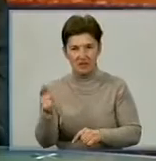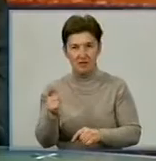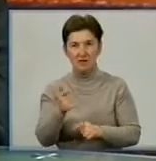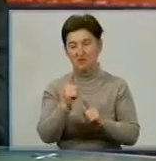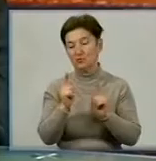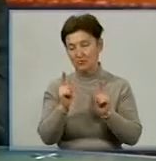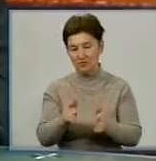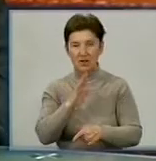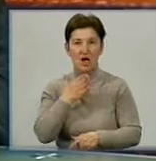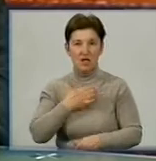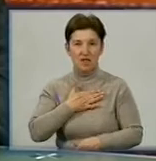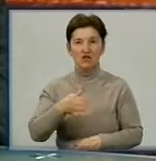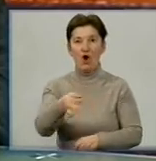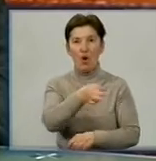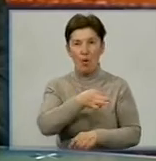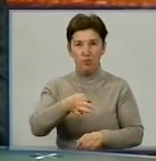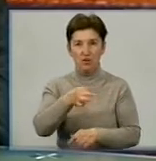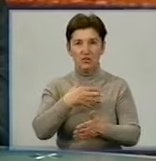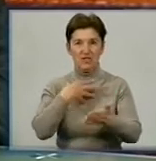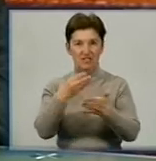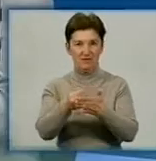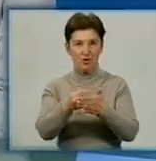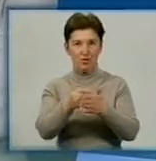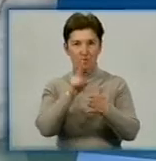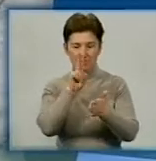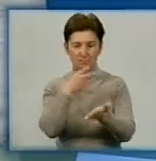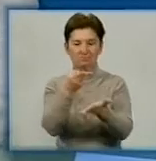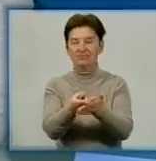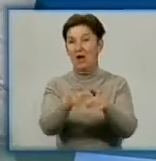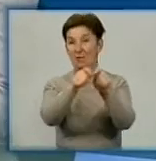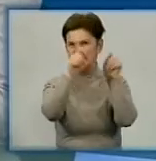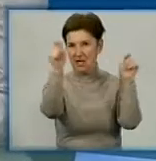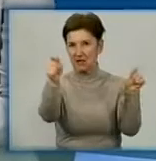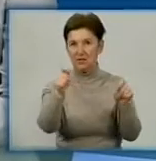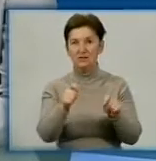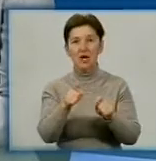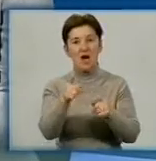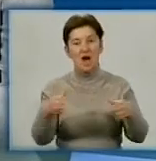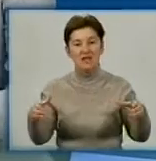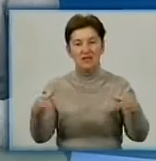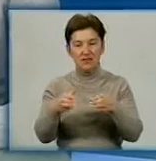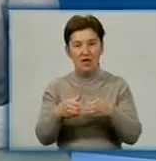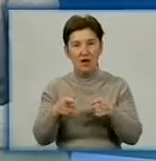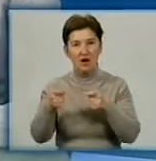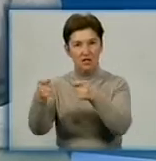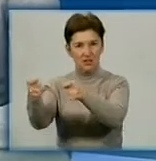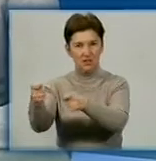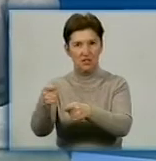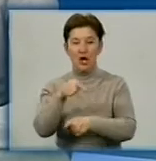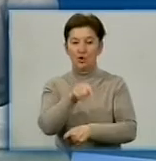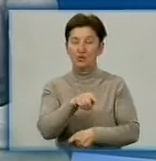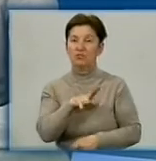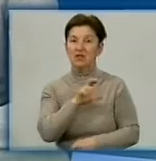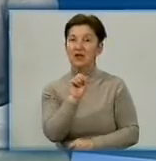що в червні саме наша область проведе свою презентацію. Кого цього разу хотіли би показати, чи буде делегація більша? Ось на цю поїздку було 13